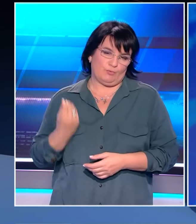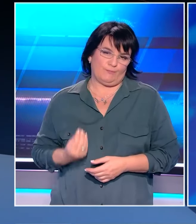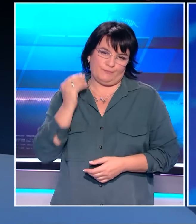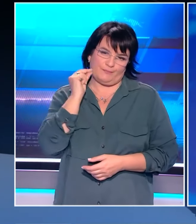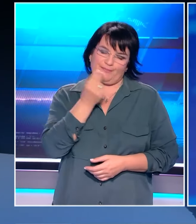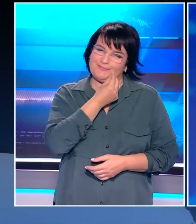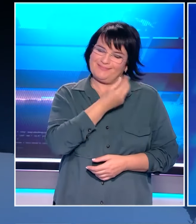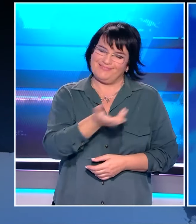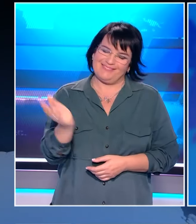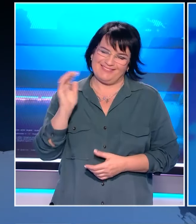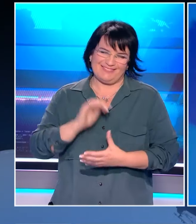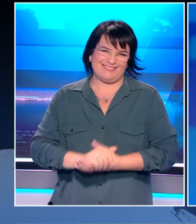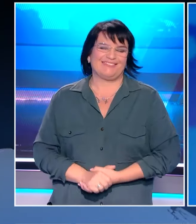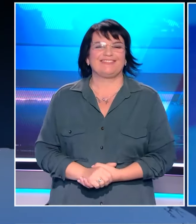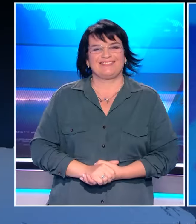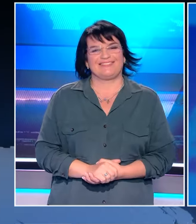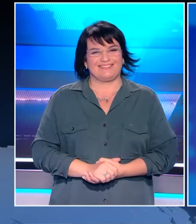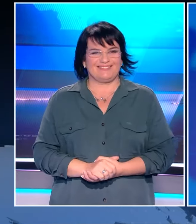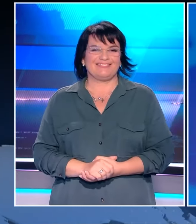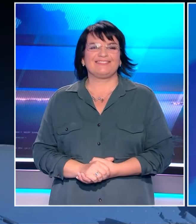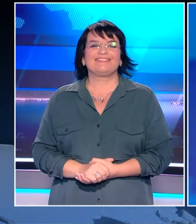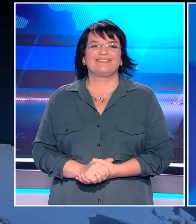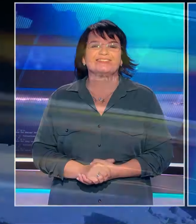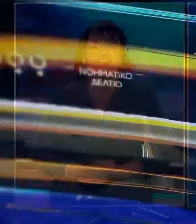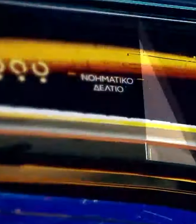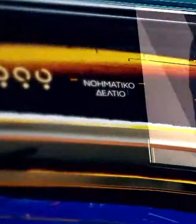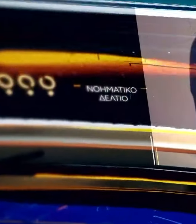τέταρτο με την Εύαντονοπούλου. Καλό απόγευμα σε όλους.